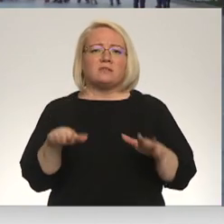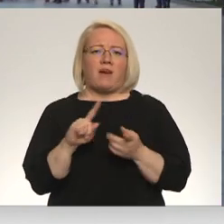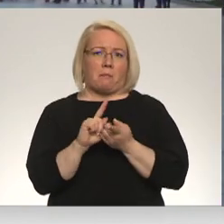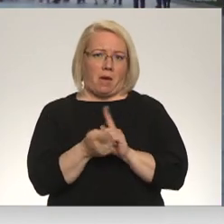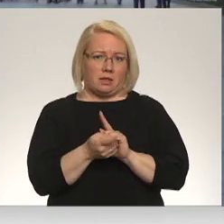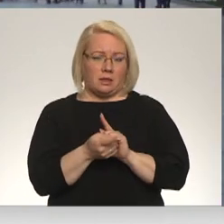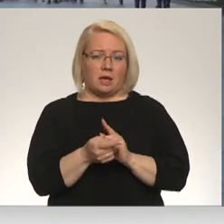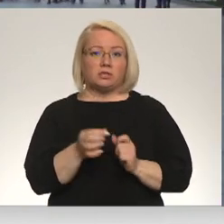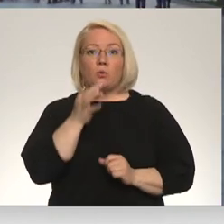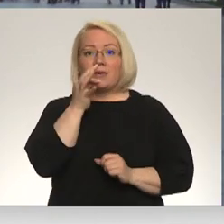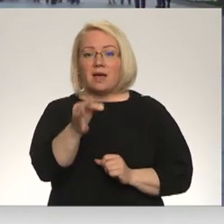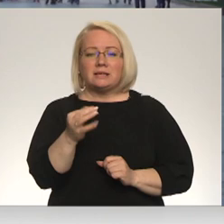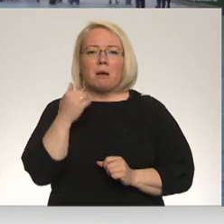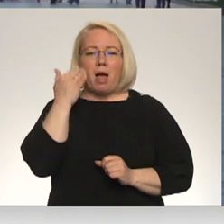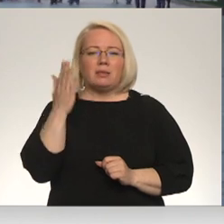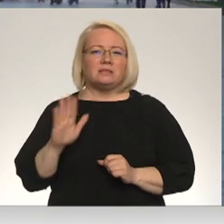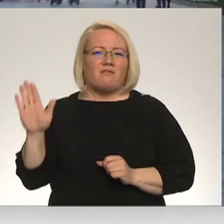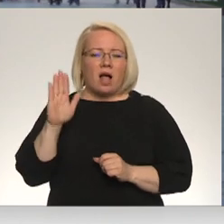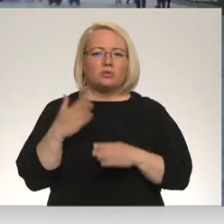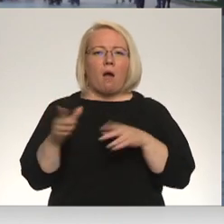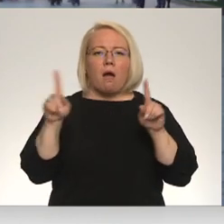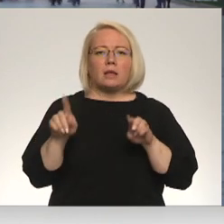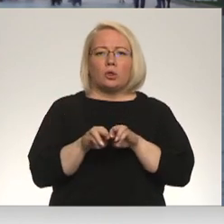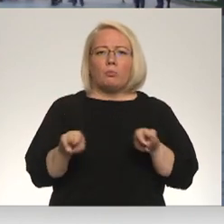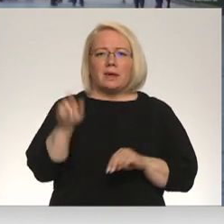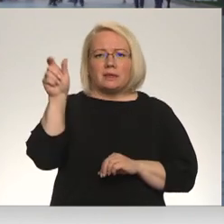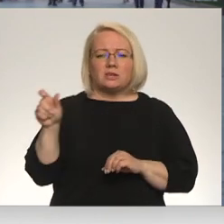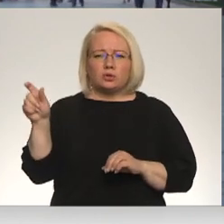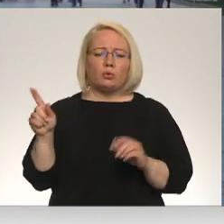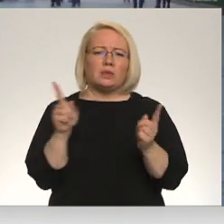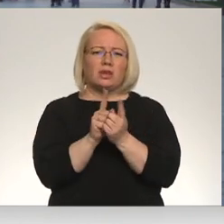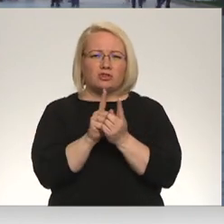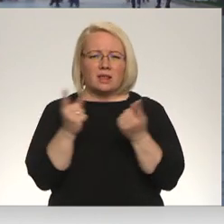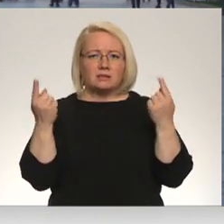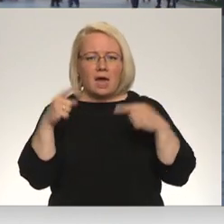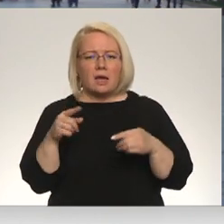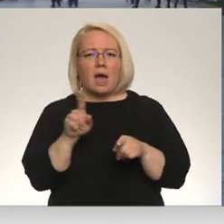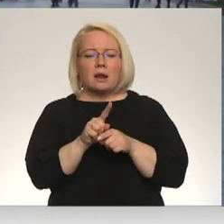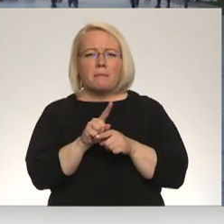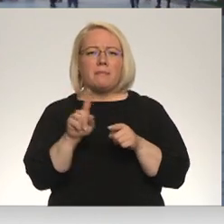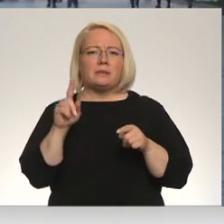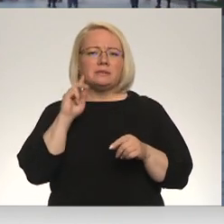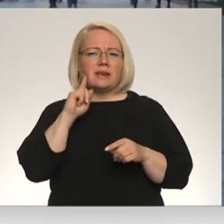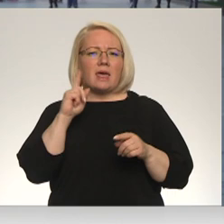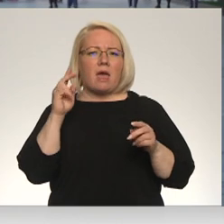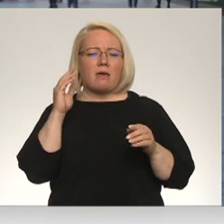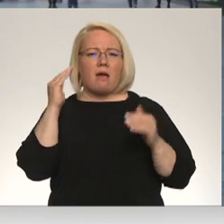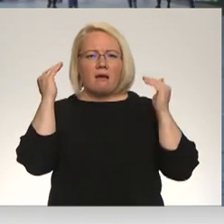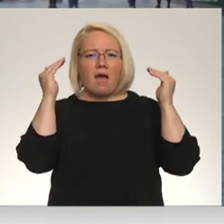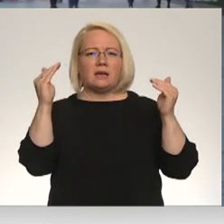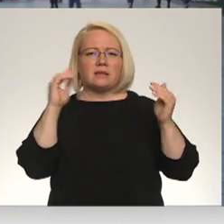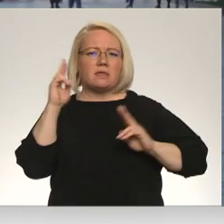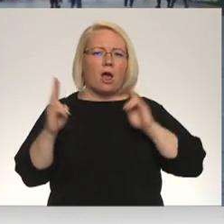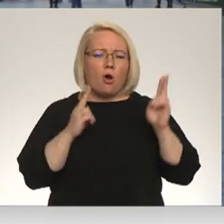Un jātieca, ka Baltijas valstu Harlietu ministru vizītas laikā vairāk ar Čekievā skanēja arī gaisa trauksme, brīdinot, ka Ukraiņas